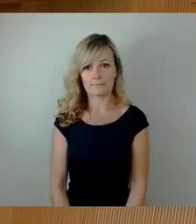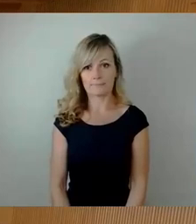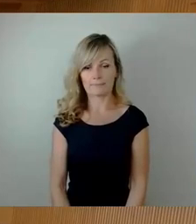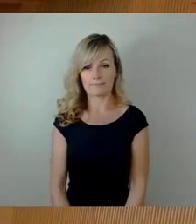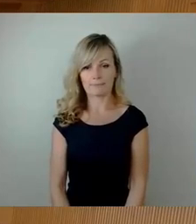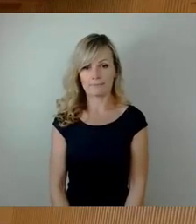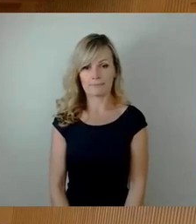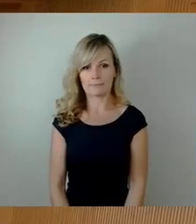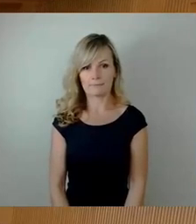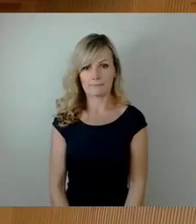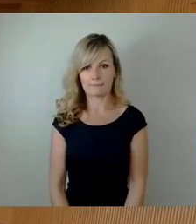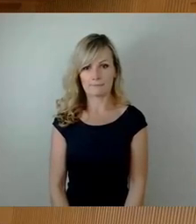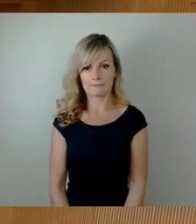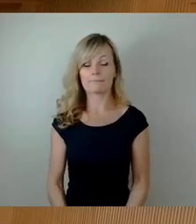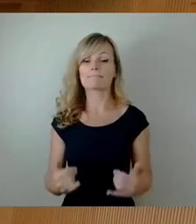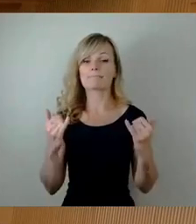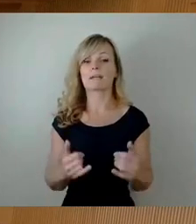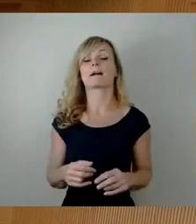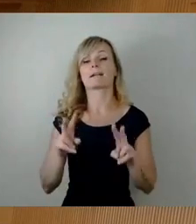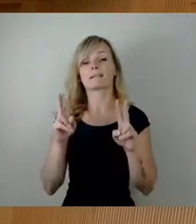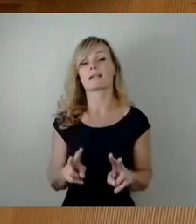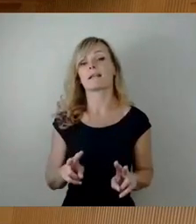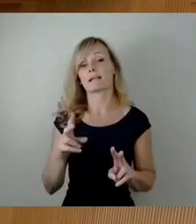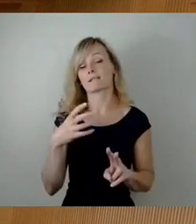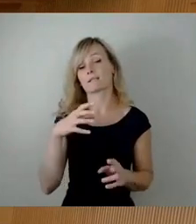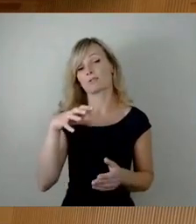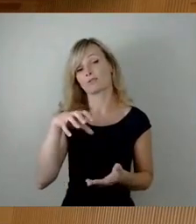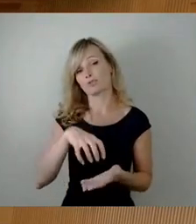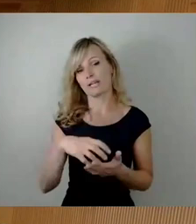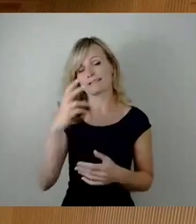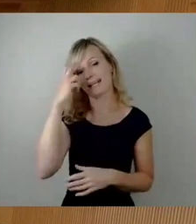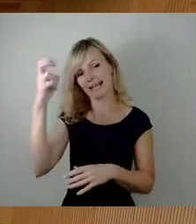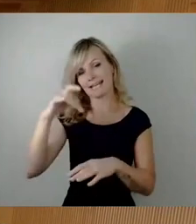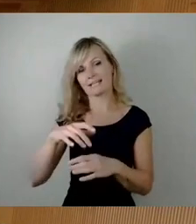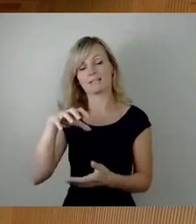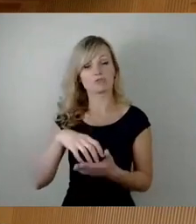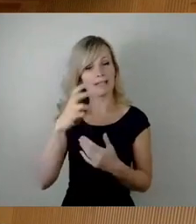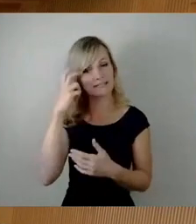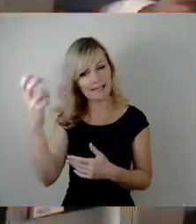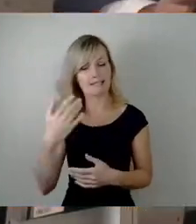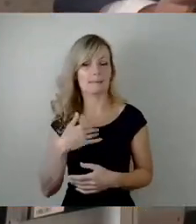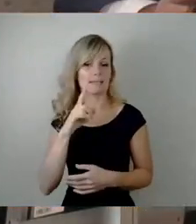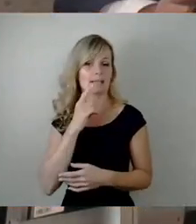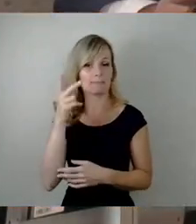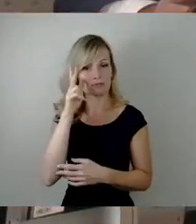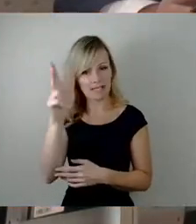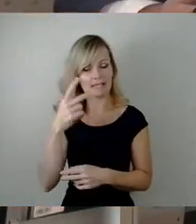Ja, sehr geehrte Stadträtin, sehr geehrte Stadträte, meine Damen und Herren, verehrte Gäste und Zuschauer.